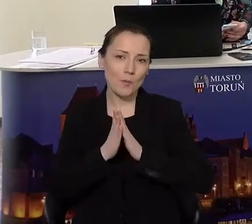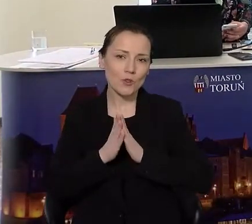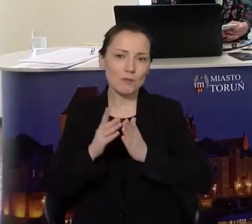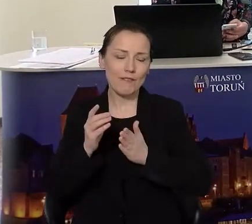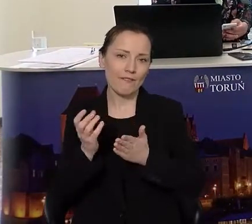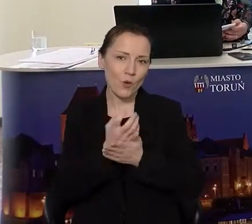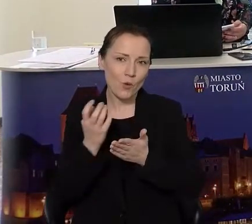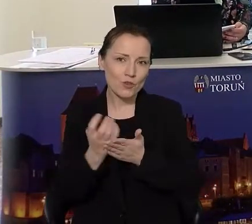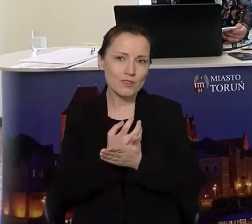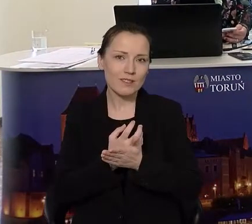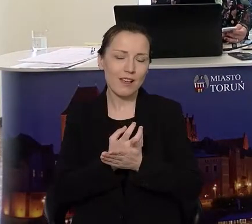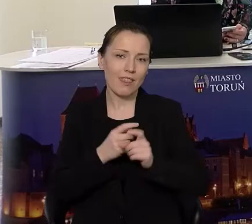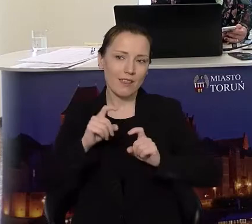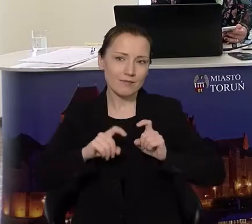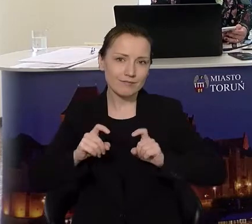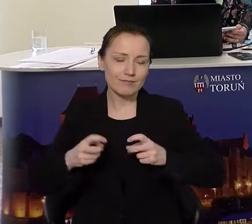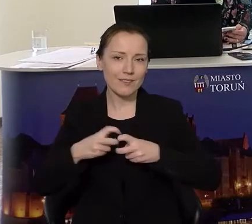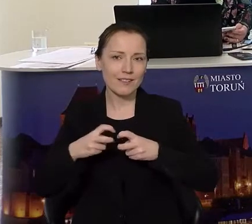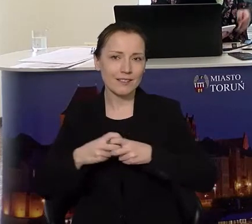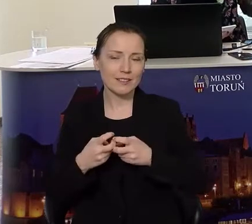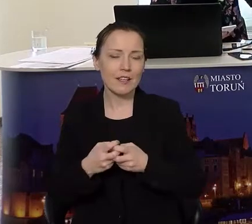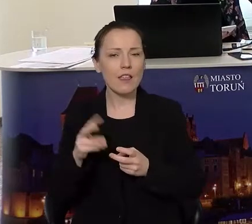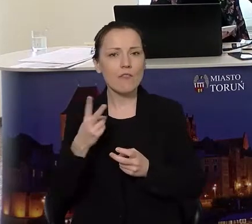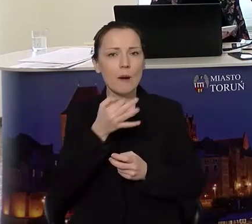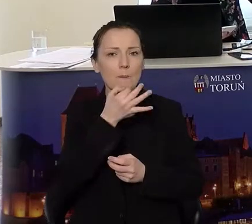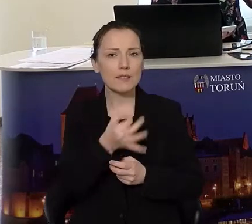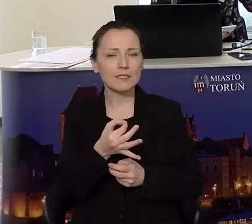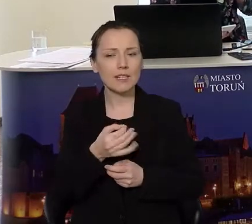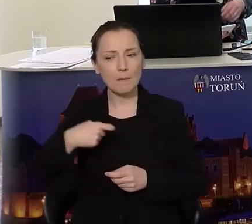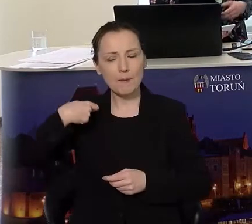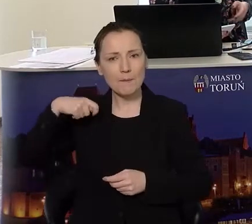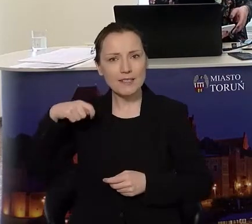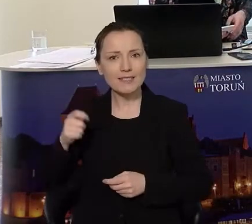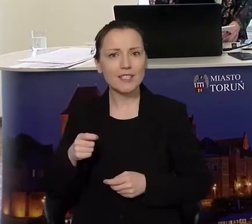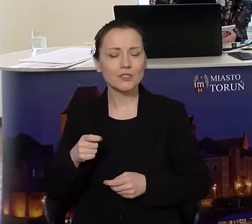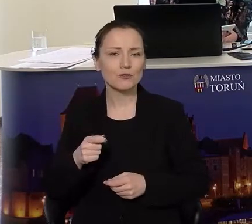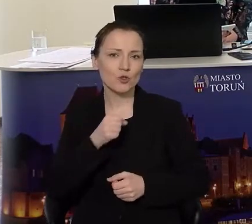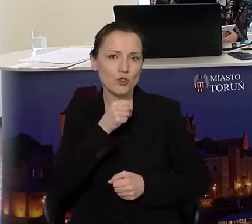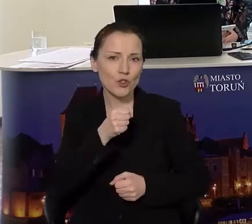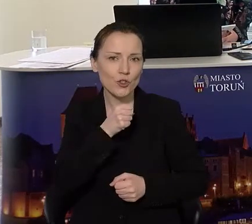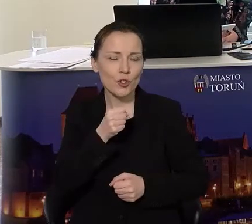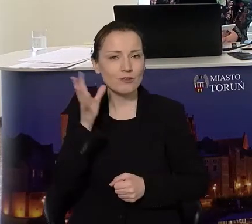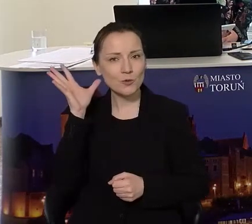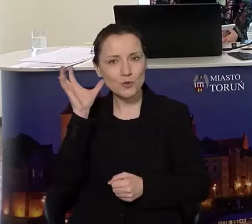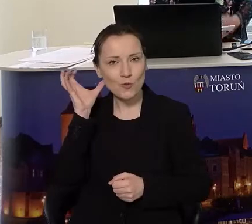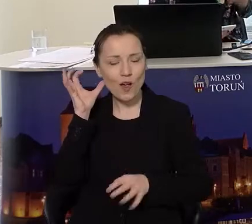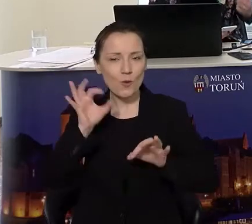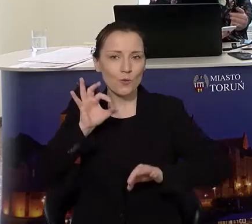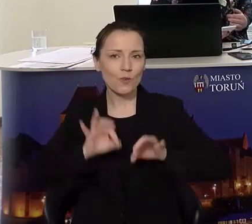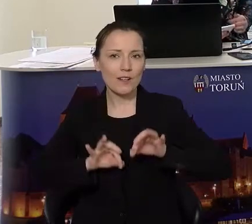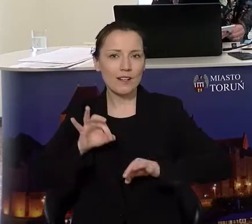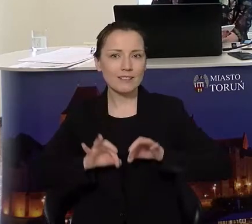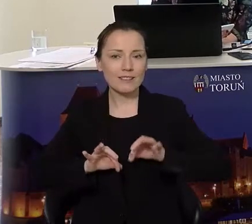tych planszy w swoich relacjach. Dwa pytania, Panie Prezydencie, od dziennikarzy, którzy przysłuchują się naszej konferencji,